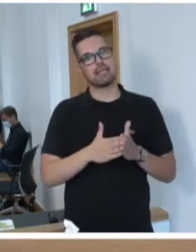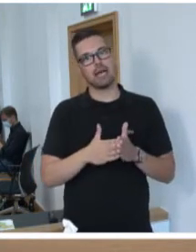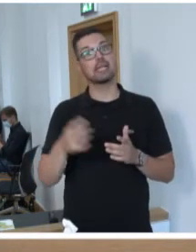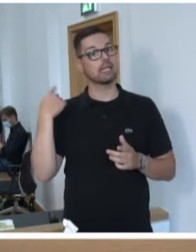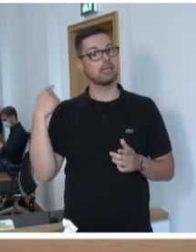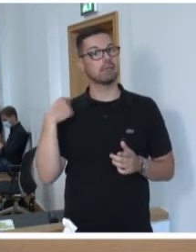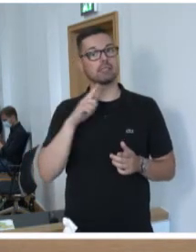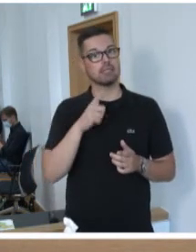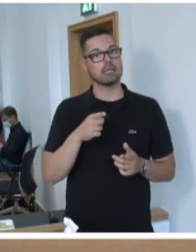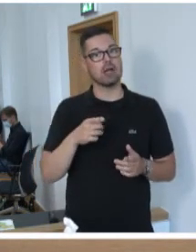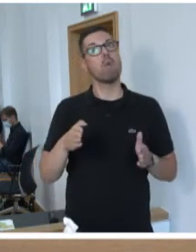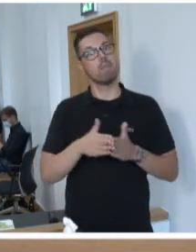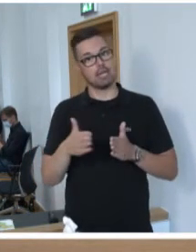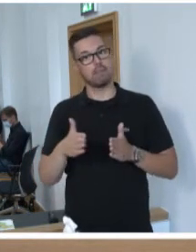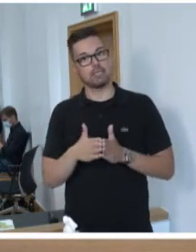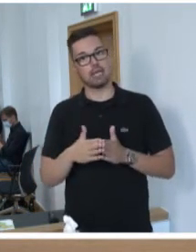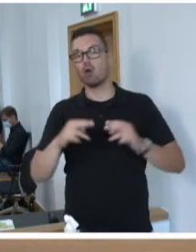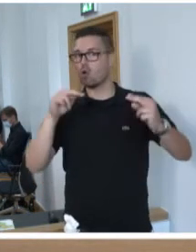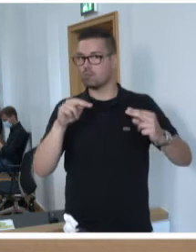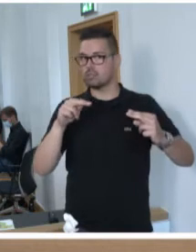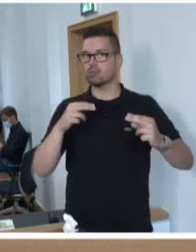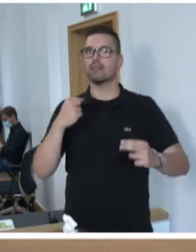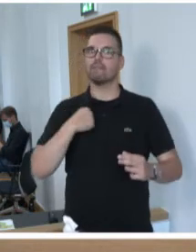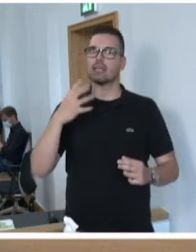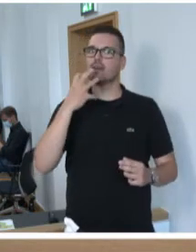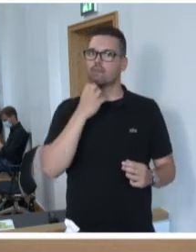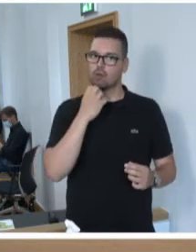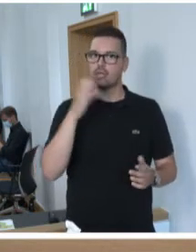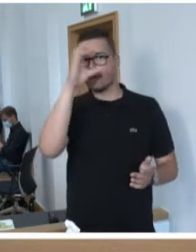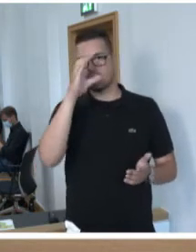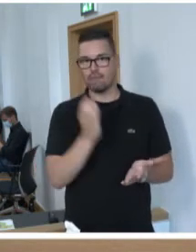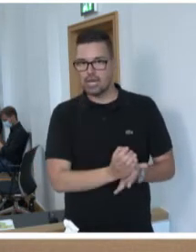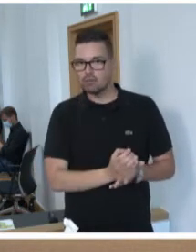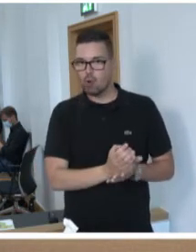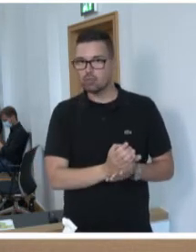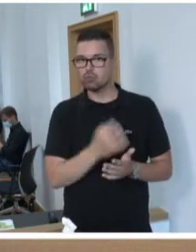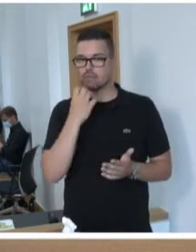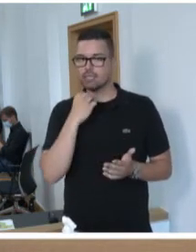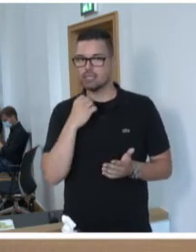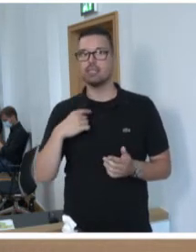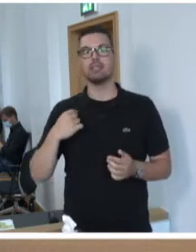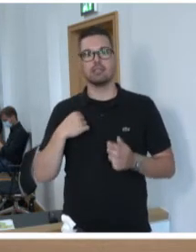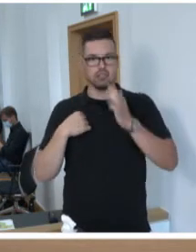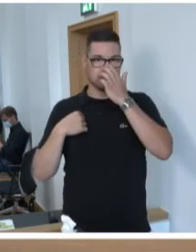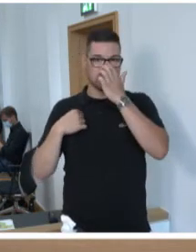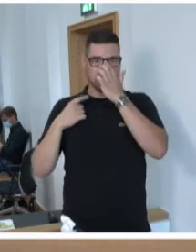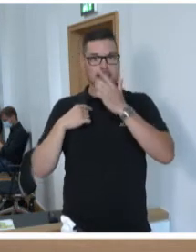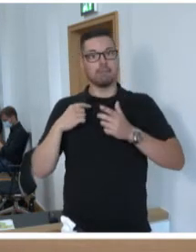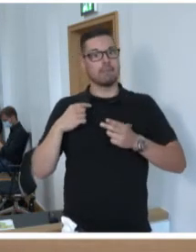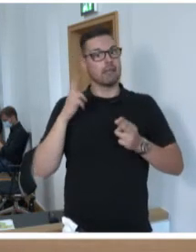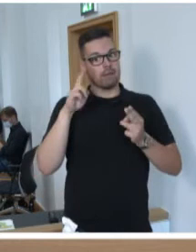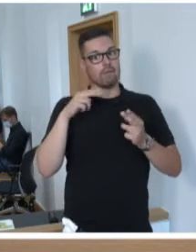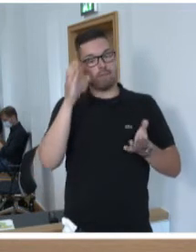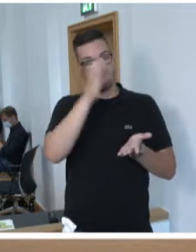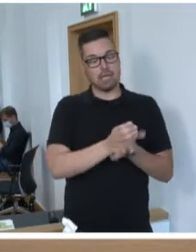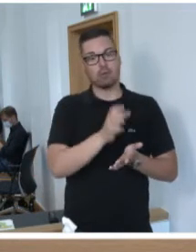gesagt, auch als Parlamentarier in der Opposition, wir wollen unserer Verantwortung gerecht werden und wir werden unserer Verantwortung für